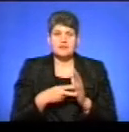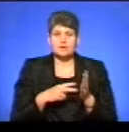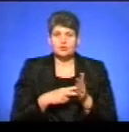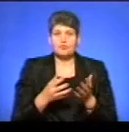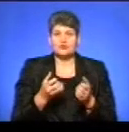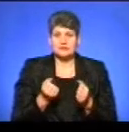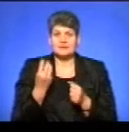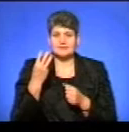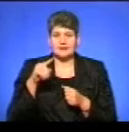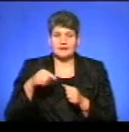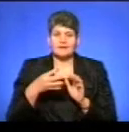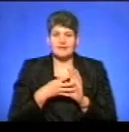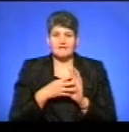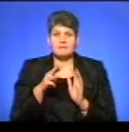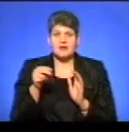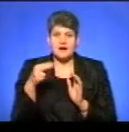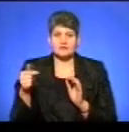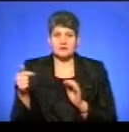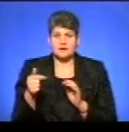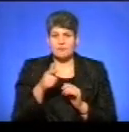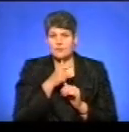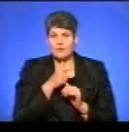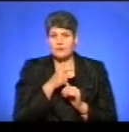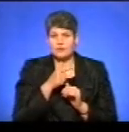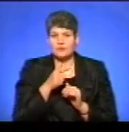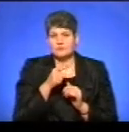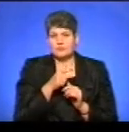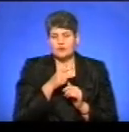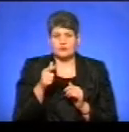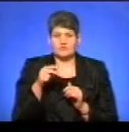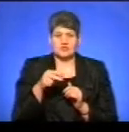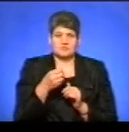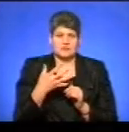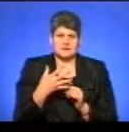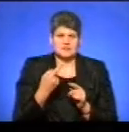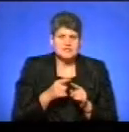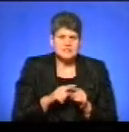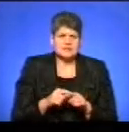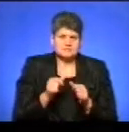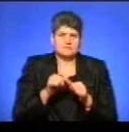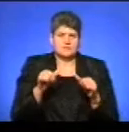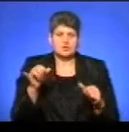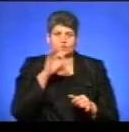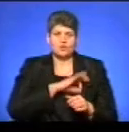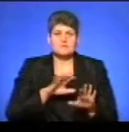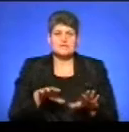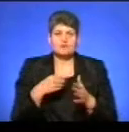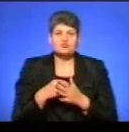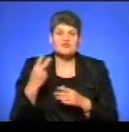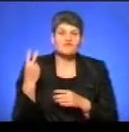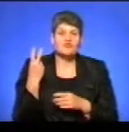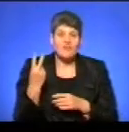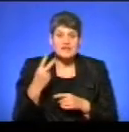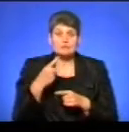отримати 3,9 млрд грн проти 2015 року – це ріст доходів місцевих бюджетів в 2